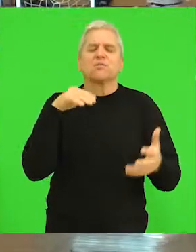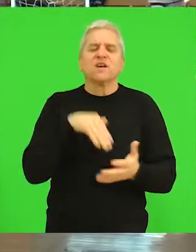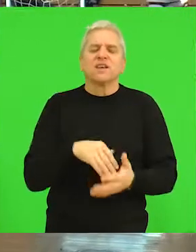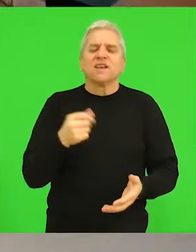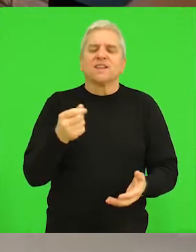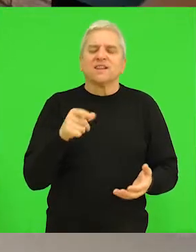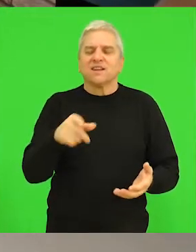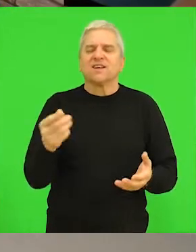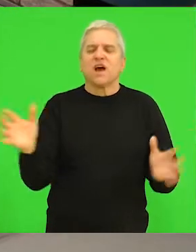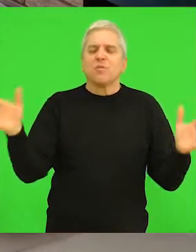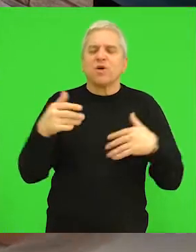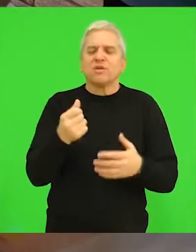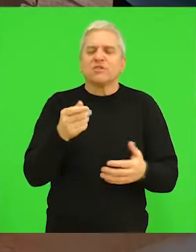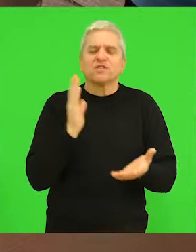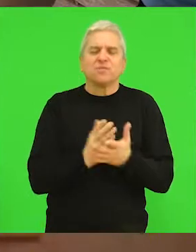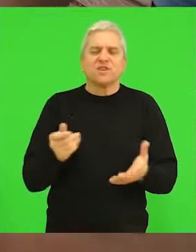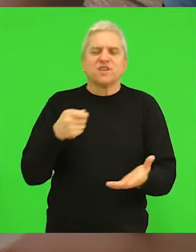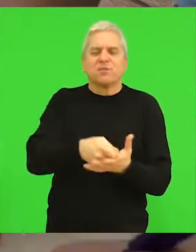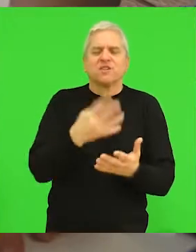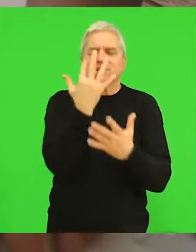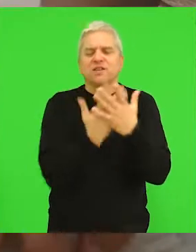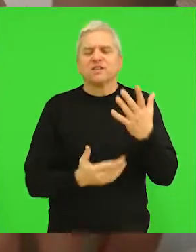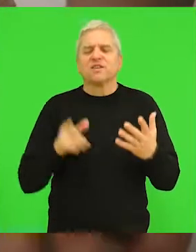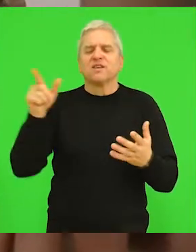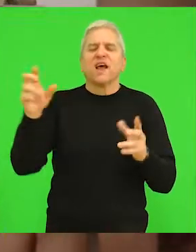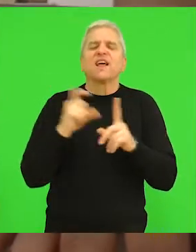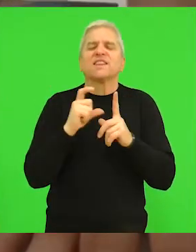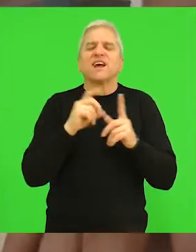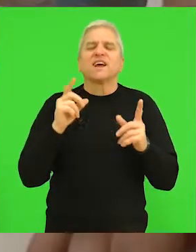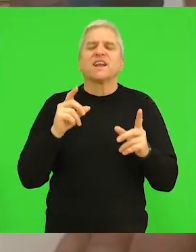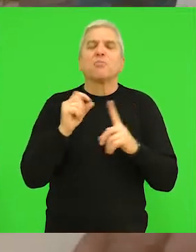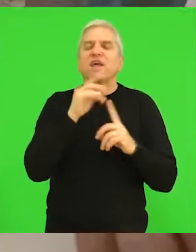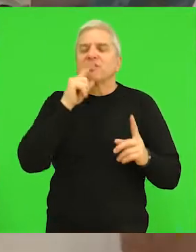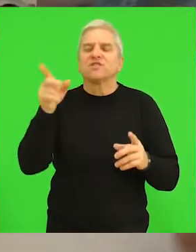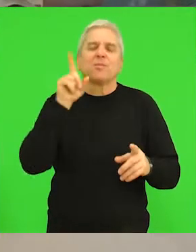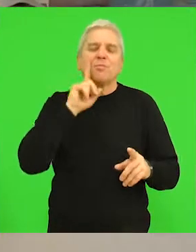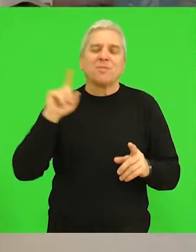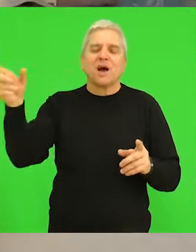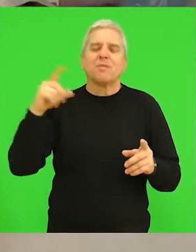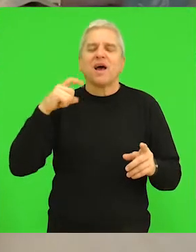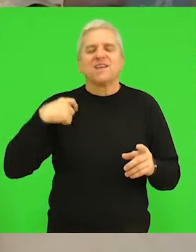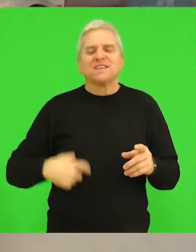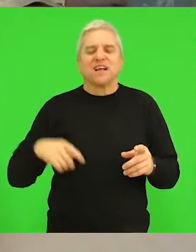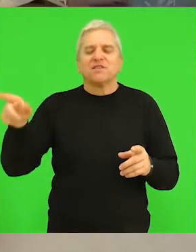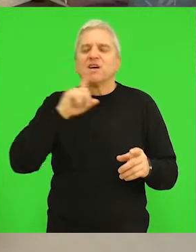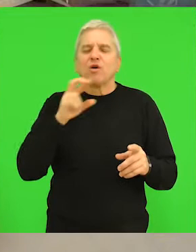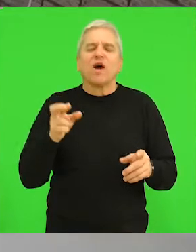48.000 dinara. Sakupljeni novac bit će uplaćena na račun Dragane Petrović. Majke obolele devojčice iz Kragujevce